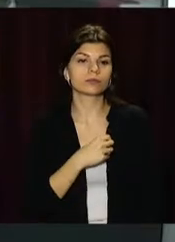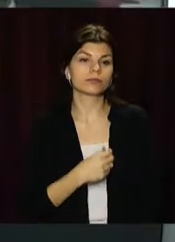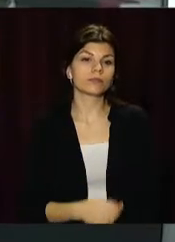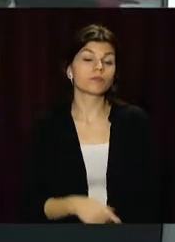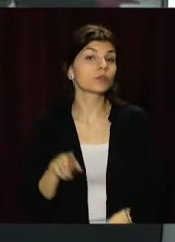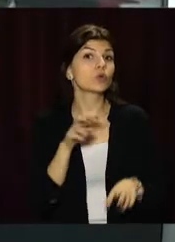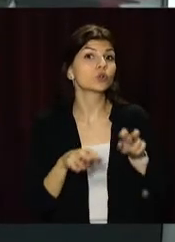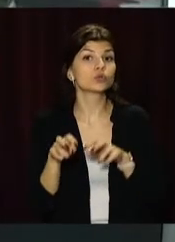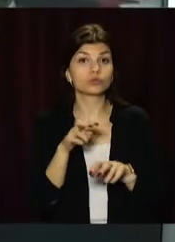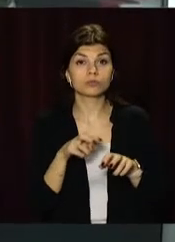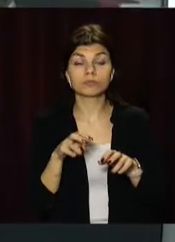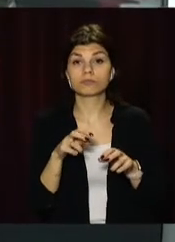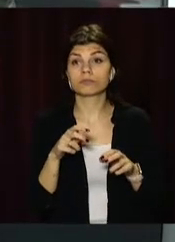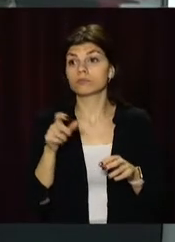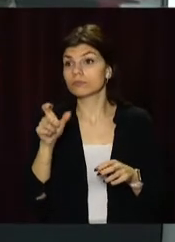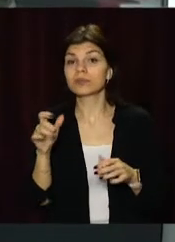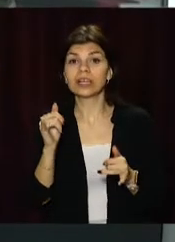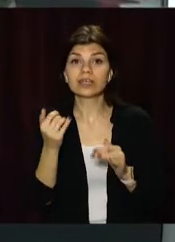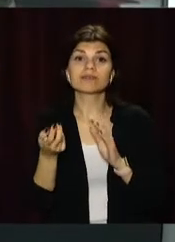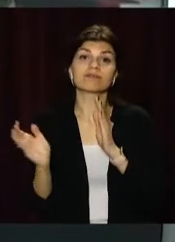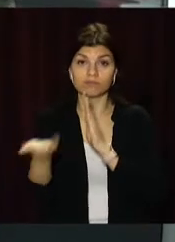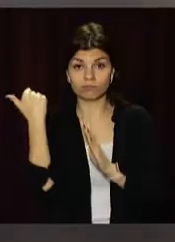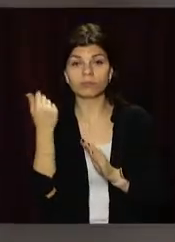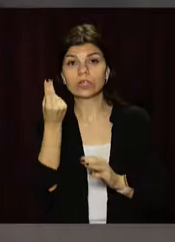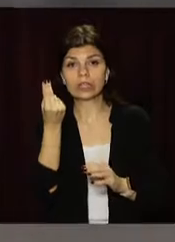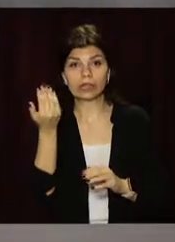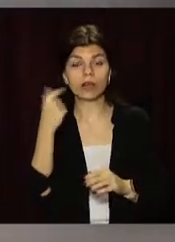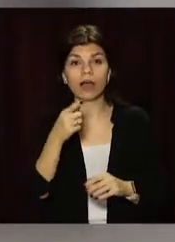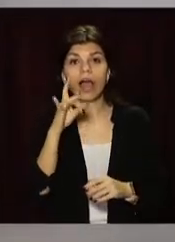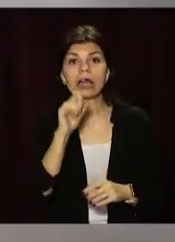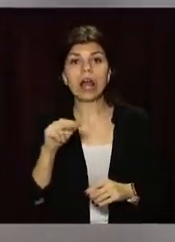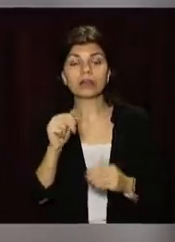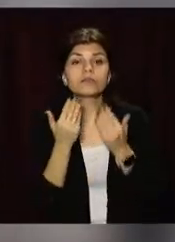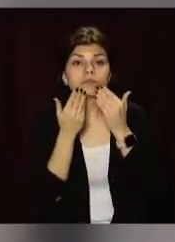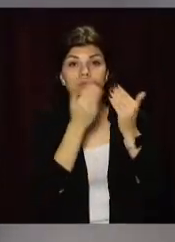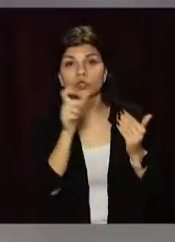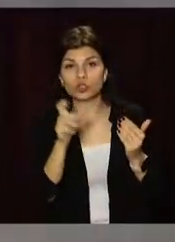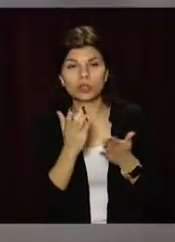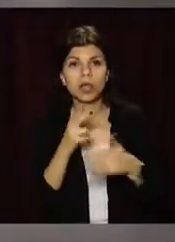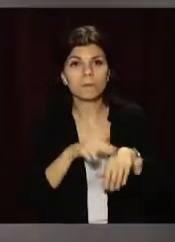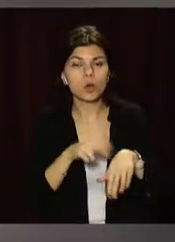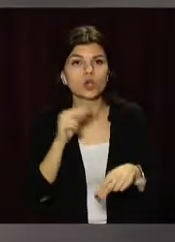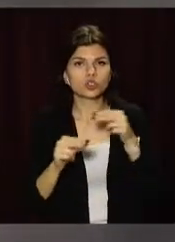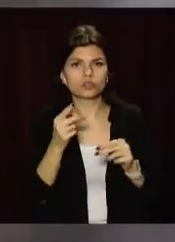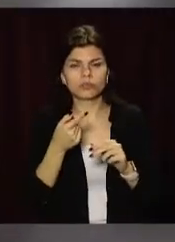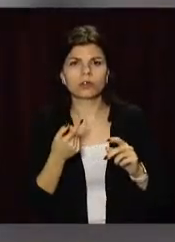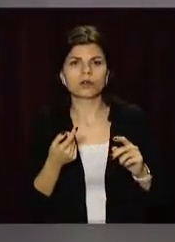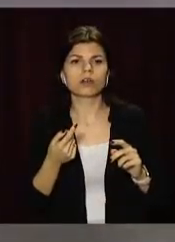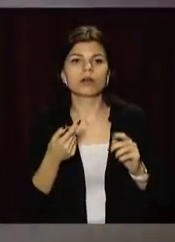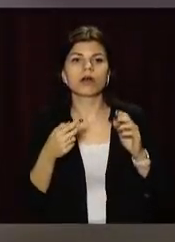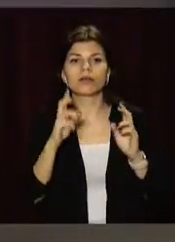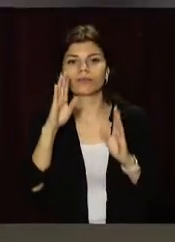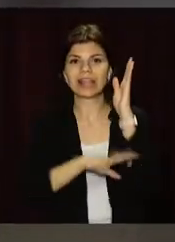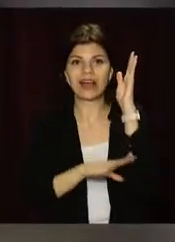Розшукати злочинців і стягнути збитки міська. Рада Дніпра звернулася до поліції через незаконну вирубку берез на